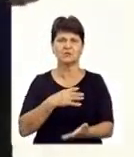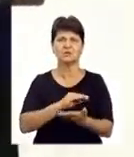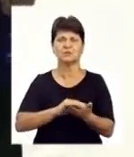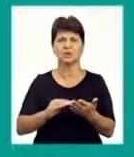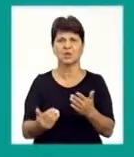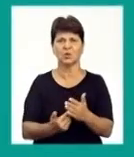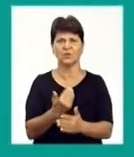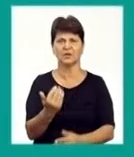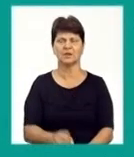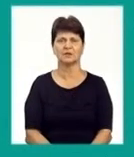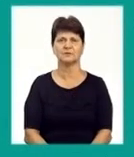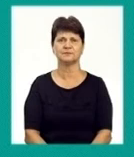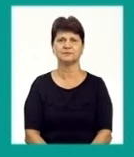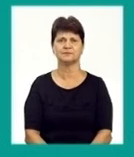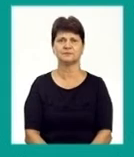Новини.